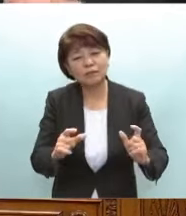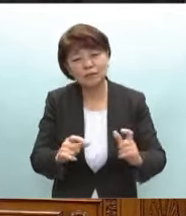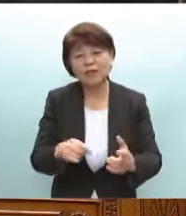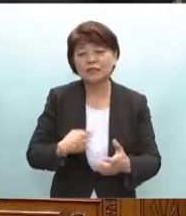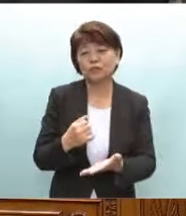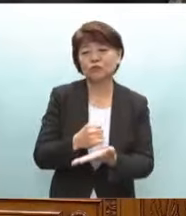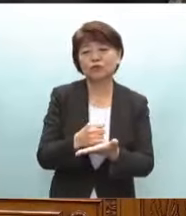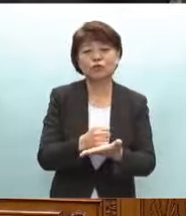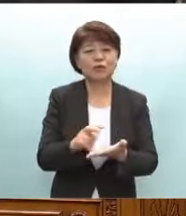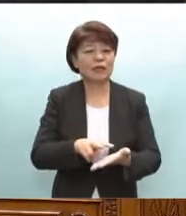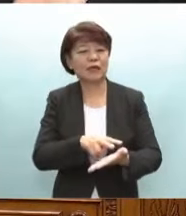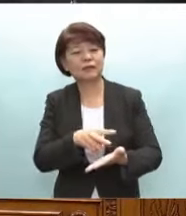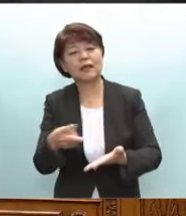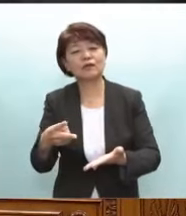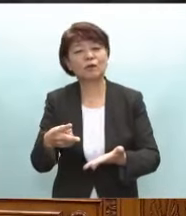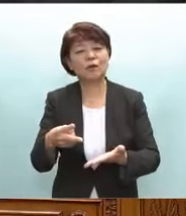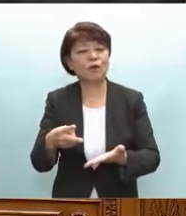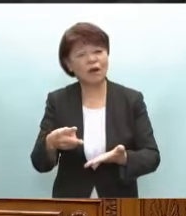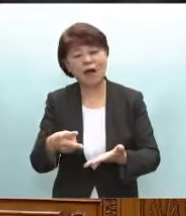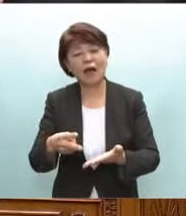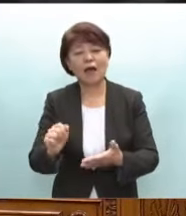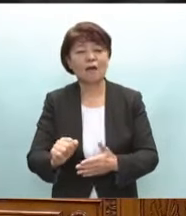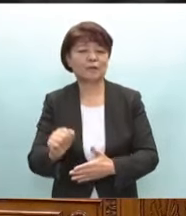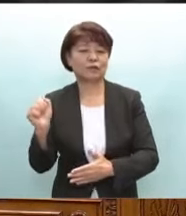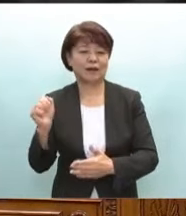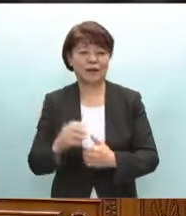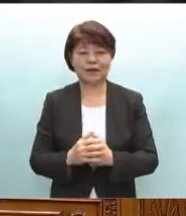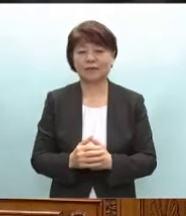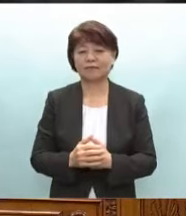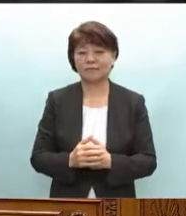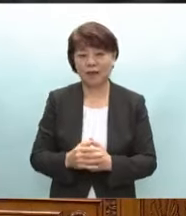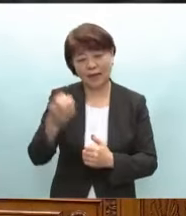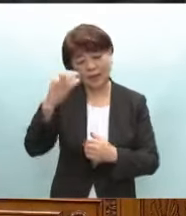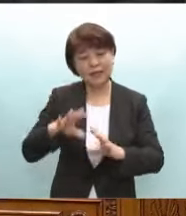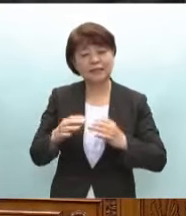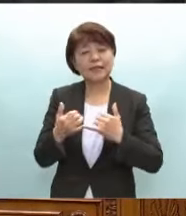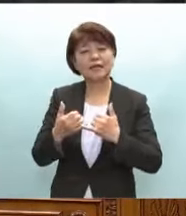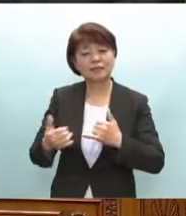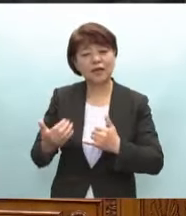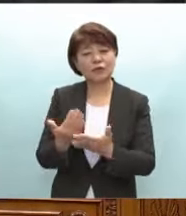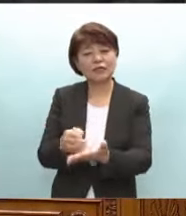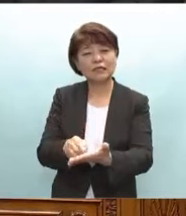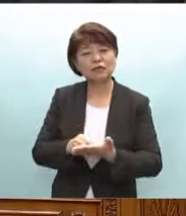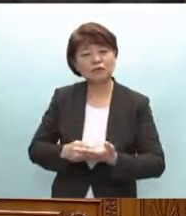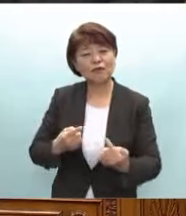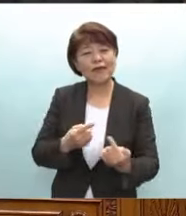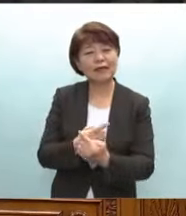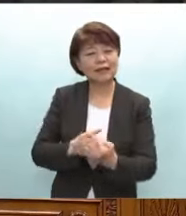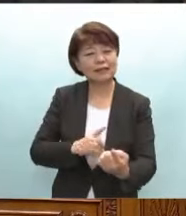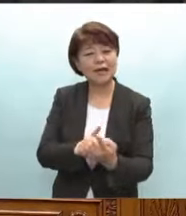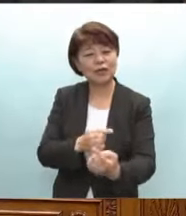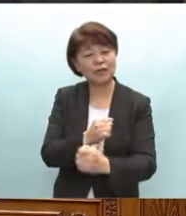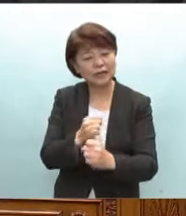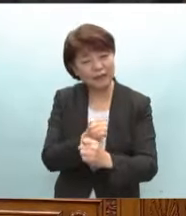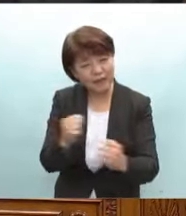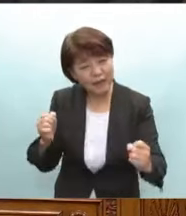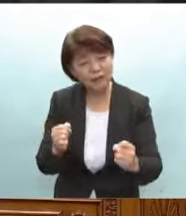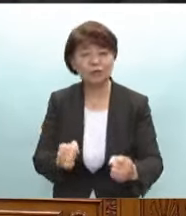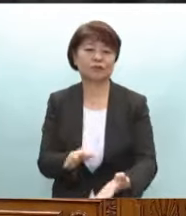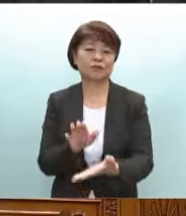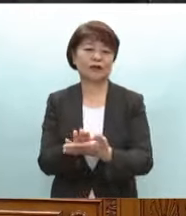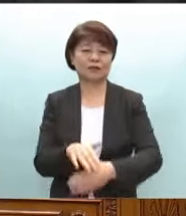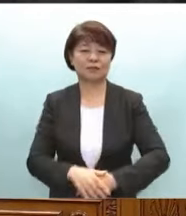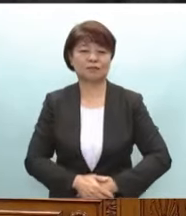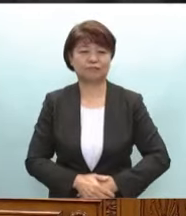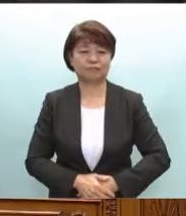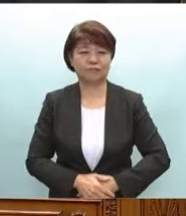による転居が原則的に認められず被災者のニーズの変化に対応できていないという指摘がありますそ